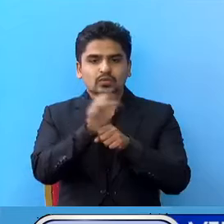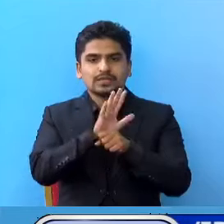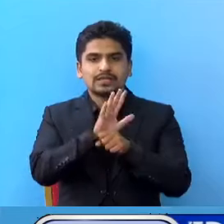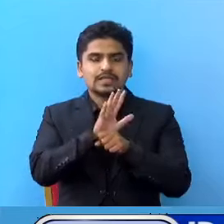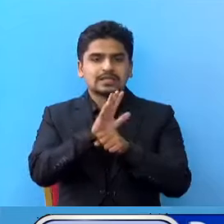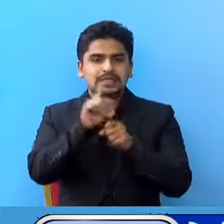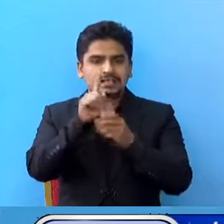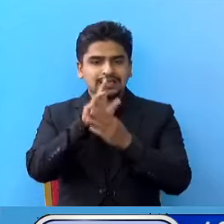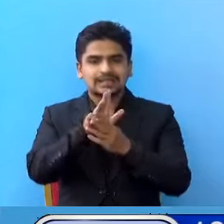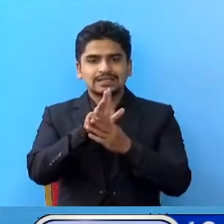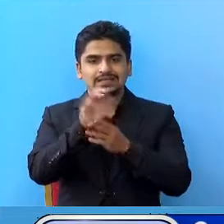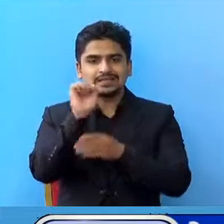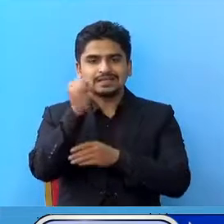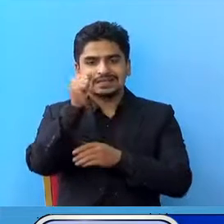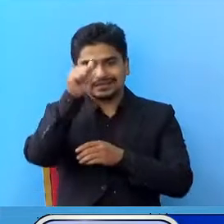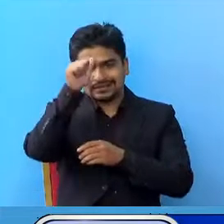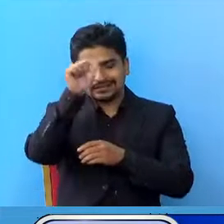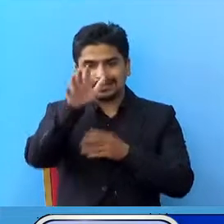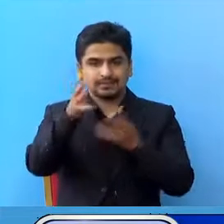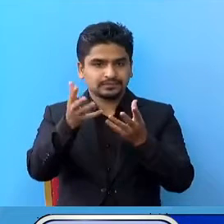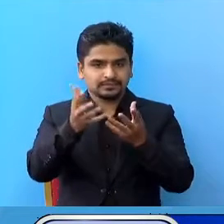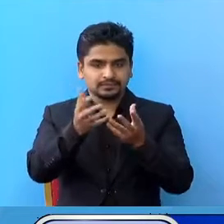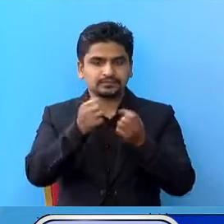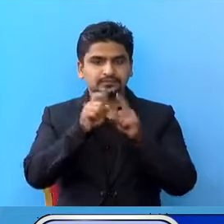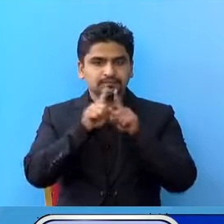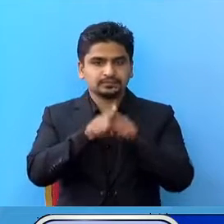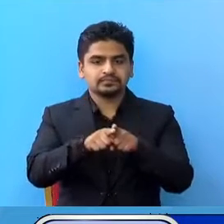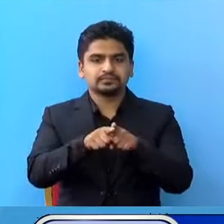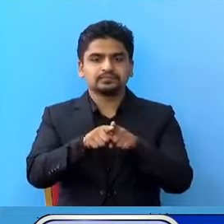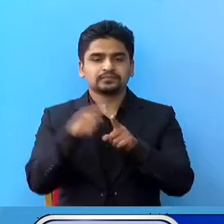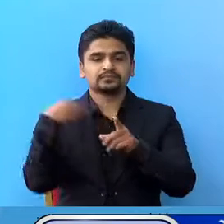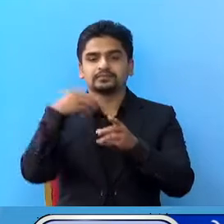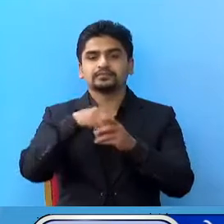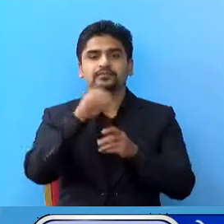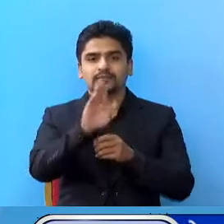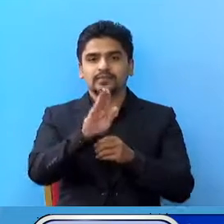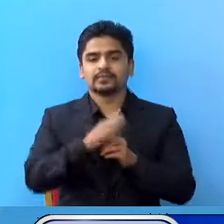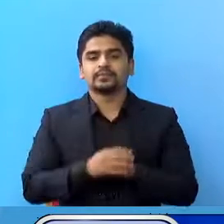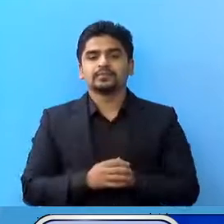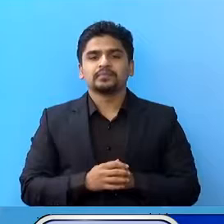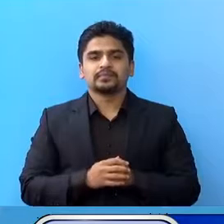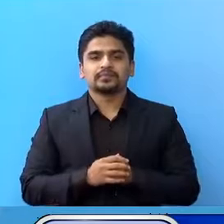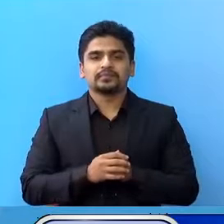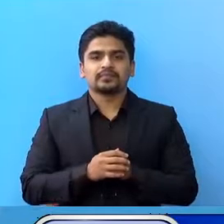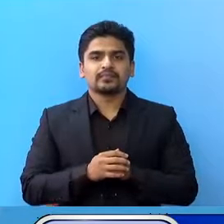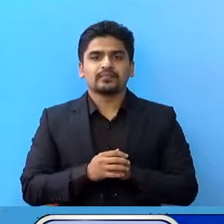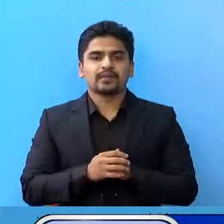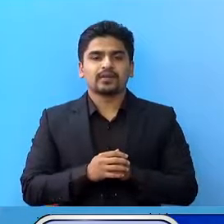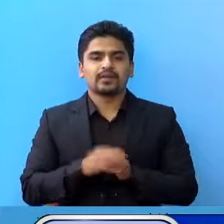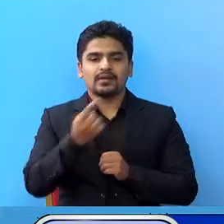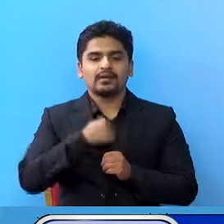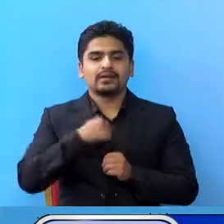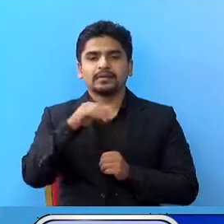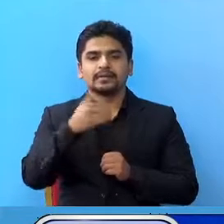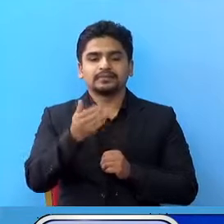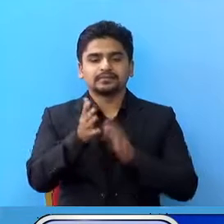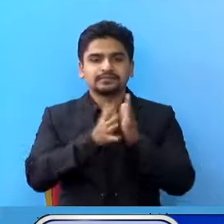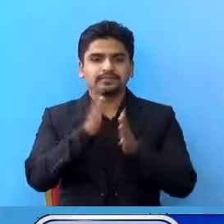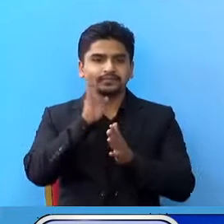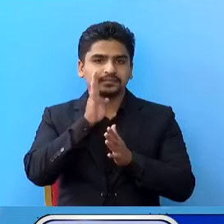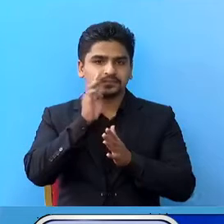-19 को राष्टिय अध्यावदिक विवरण का सातु पस्तित वयका चो हामिलाई